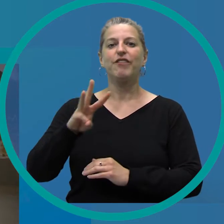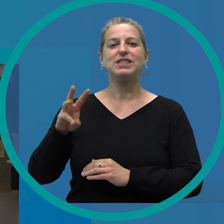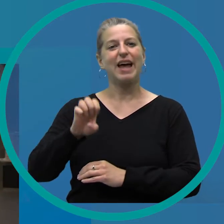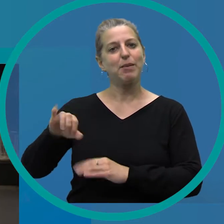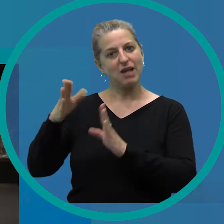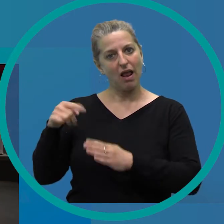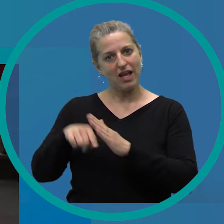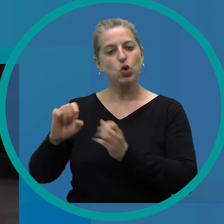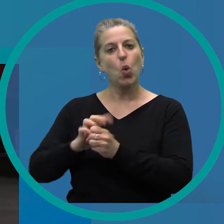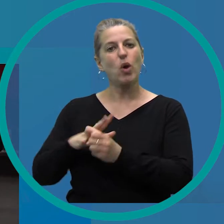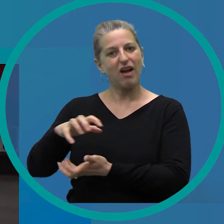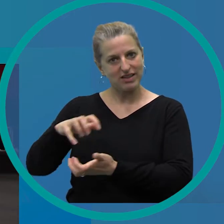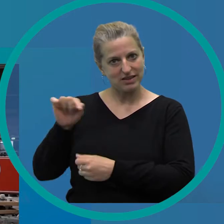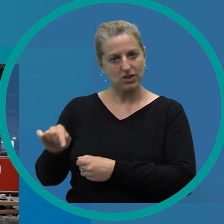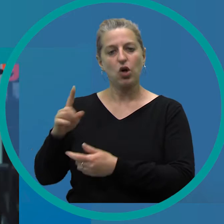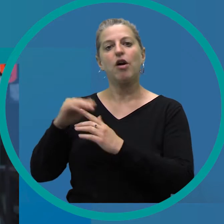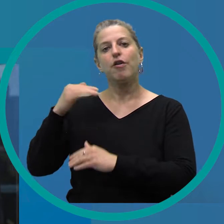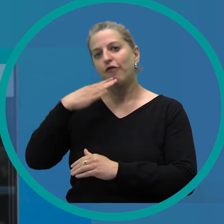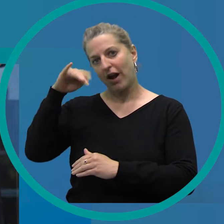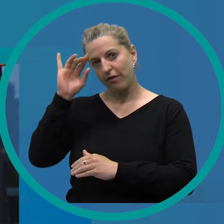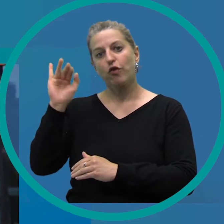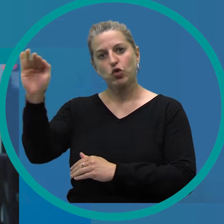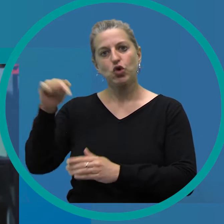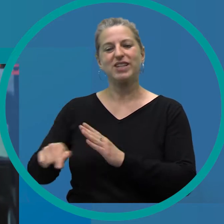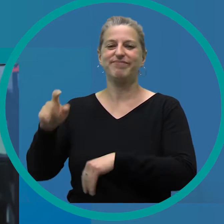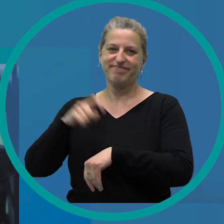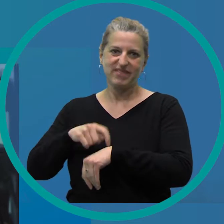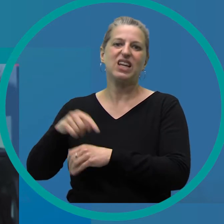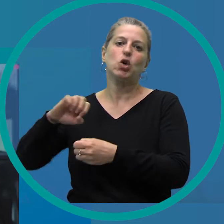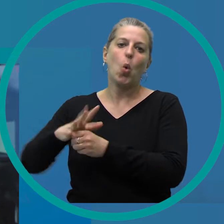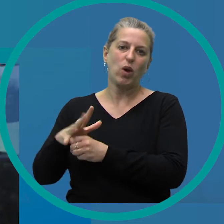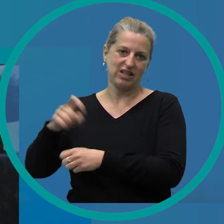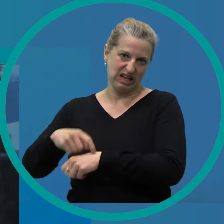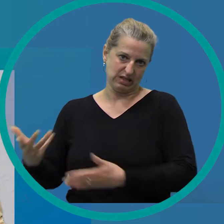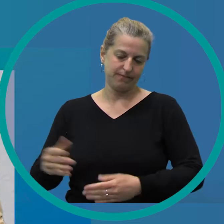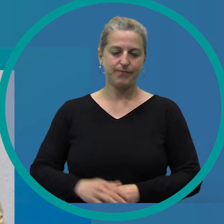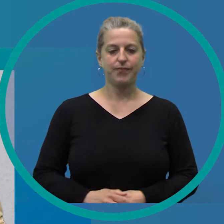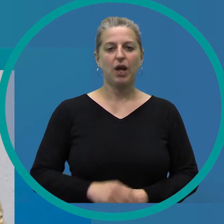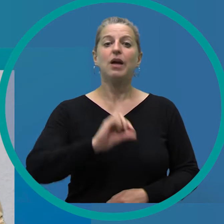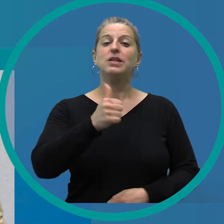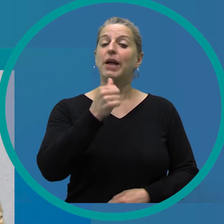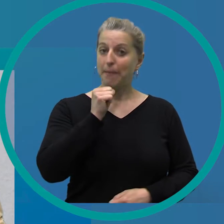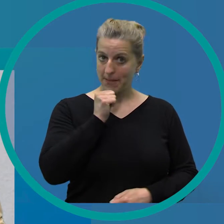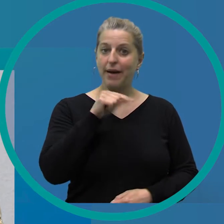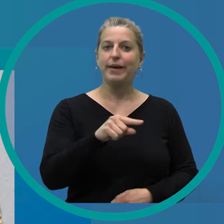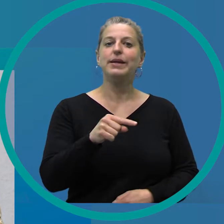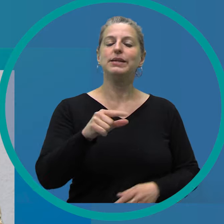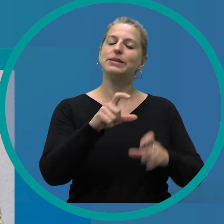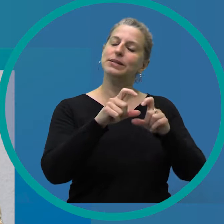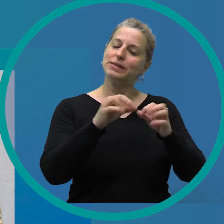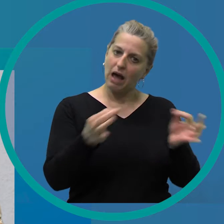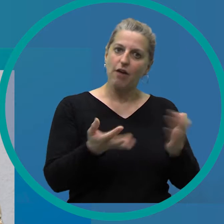Weser-Ems-Hallen in der Corona-Krise und Fridays for Future in Zeiten von Corona. Am 2. Mai war der Tag der